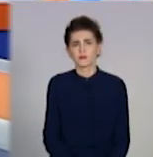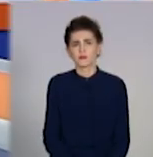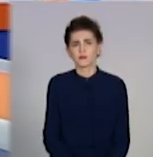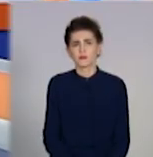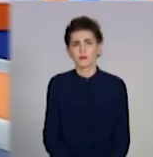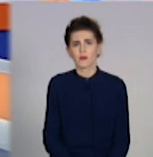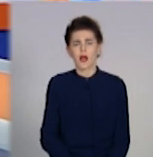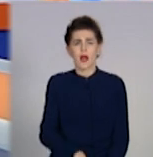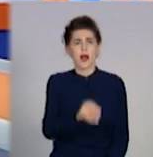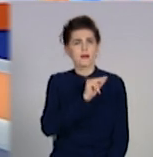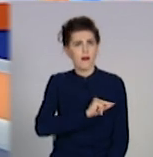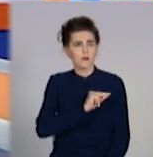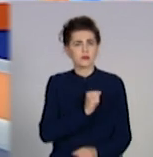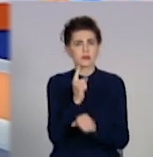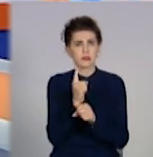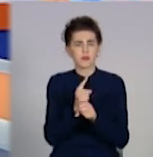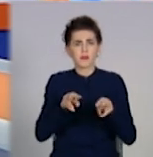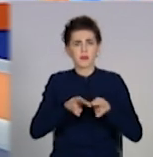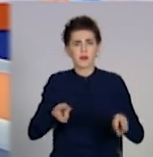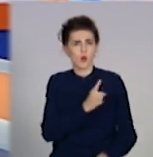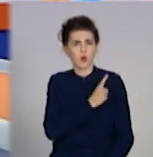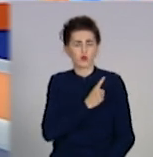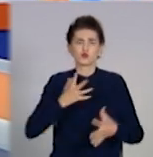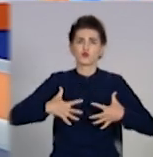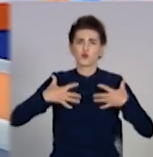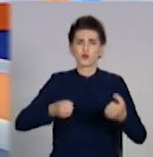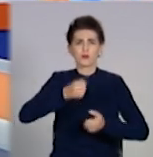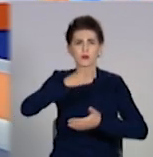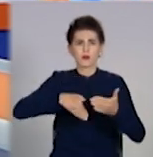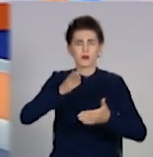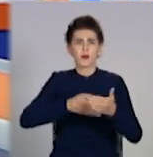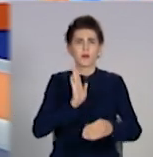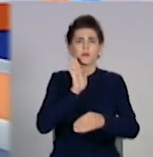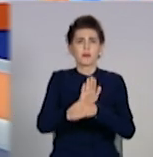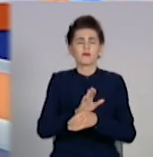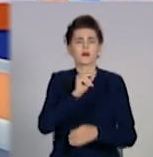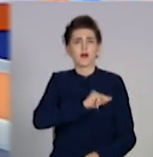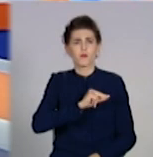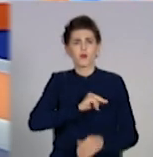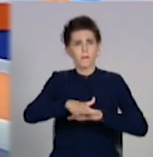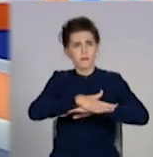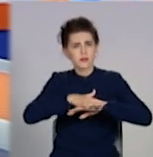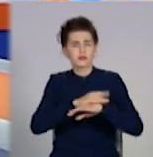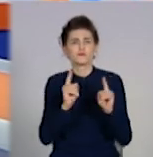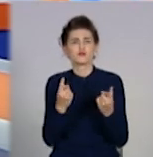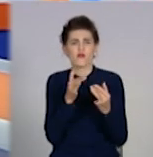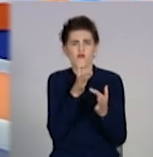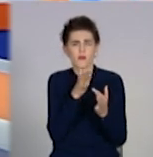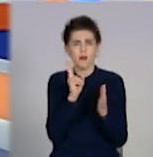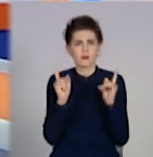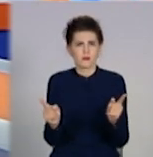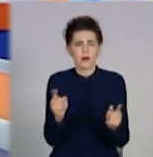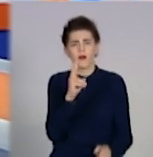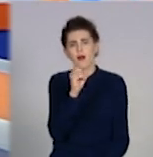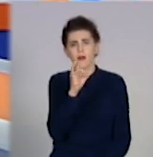Працювати заборонили. У Міністерстві охорони здоров'я скасували постанову про роботу ринки в умовах карантину. Причина